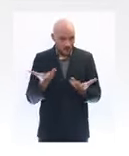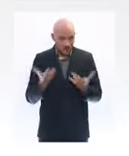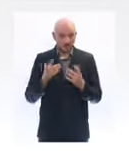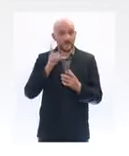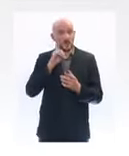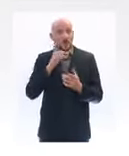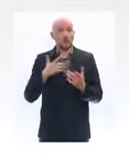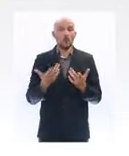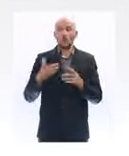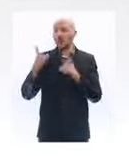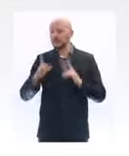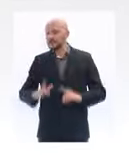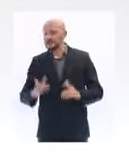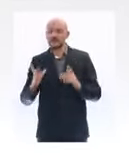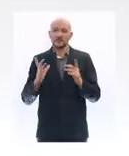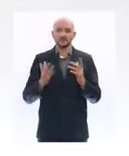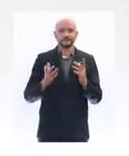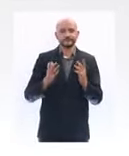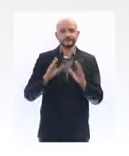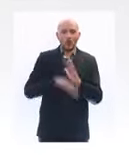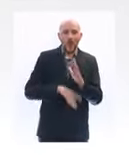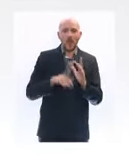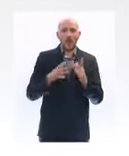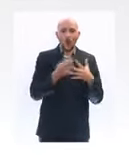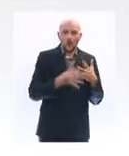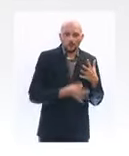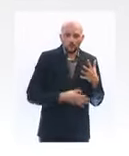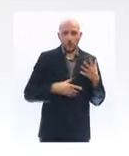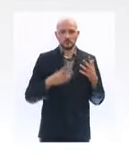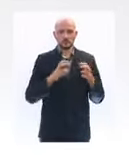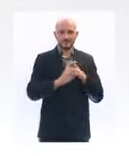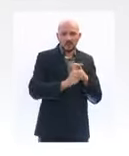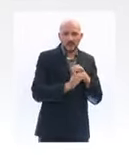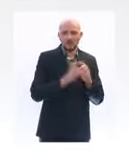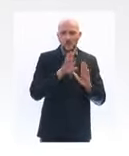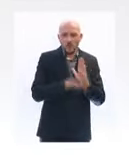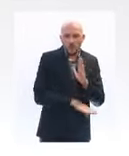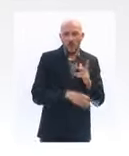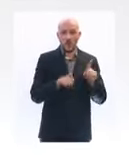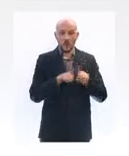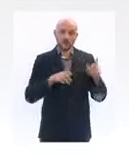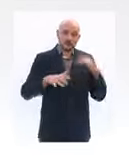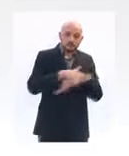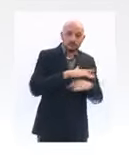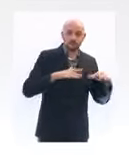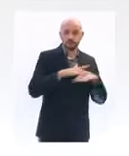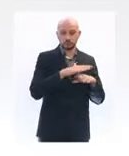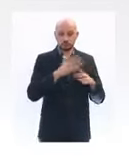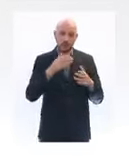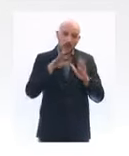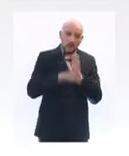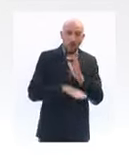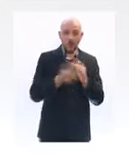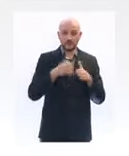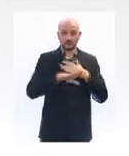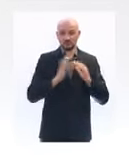brassage parce qu'il moins d'options, moins de déplacement des élèves classiquement. Il y a souvent aussi moins de densité au collège. Il faut